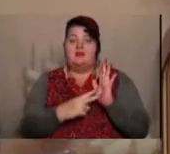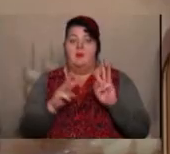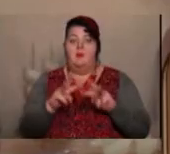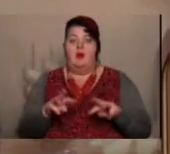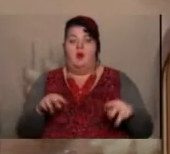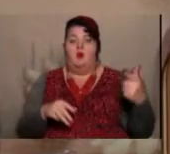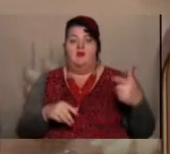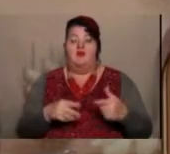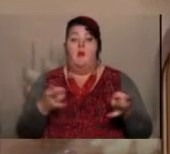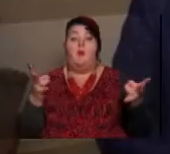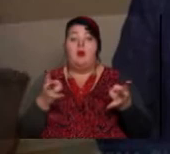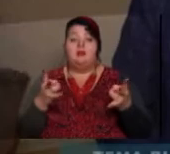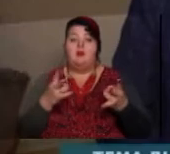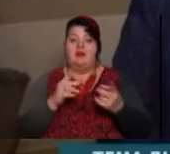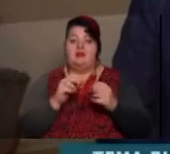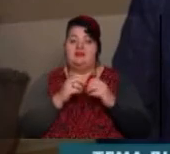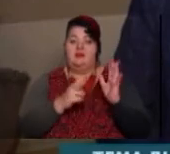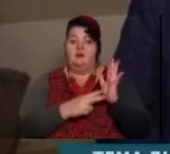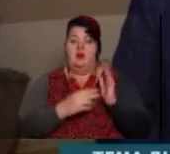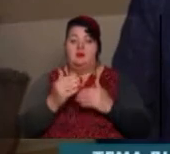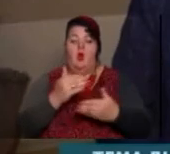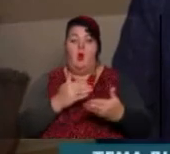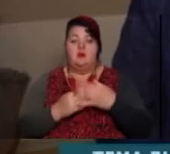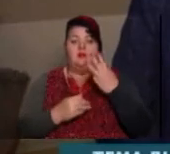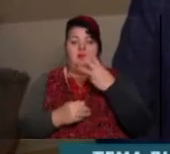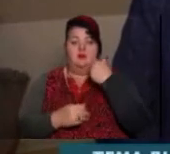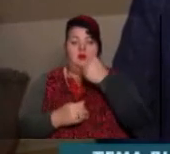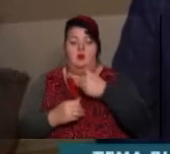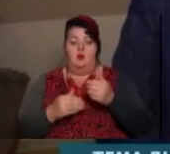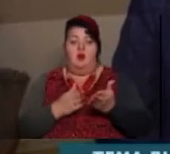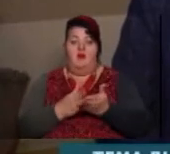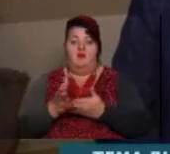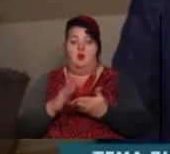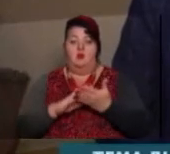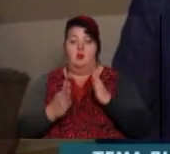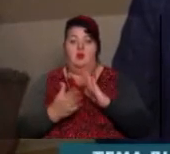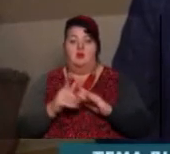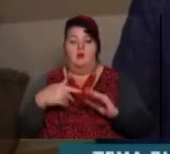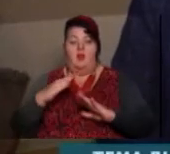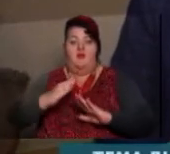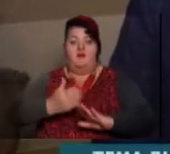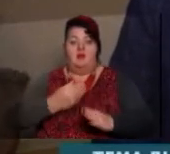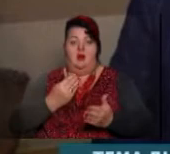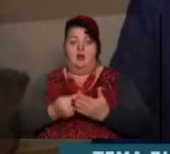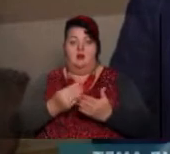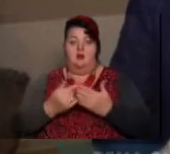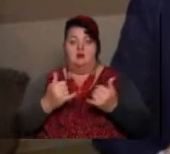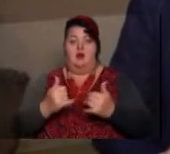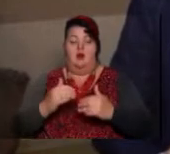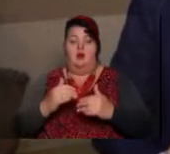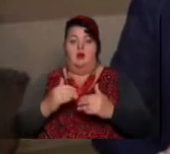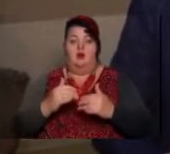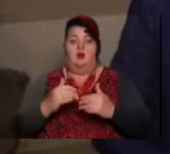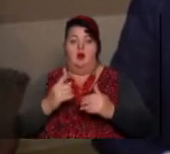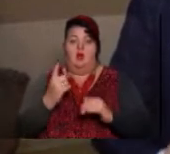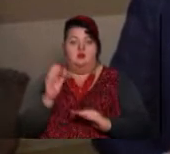гривень із потрібних 17-ти. Останні три роки виходимо з положення те, що надділяють кошти обласна рада на покриття. Звісно,